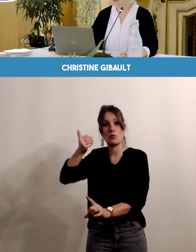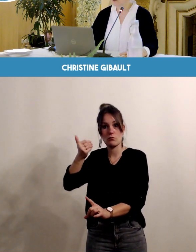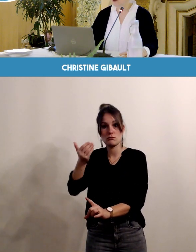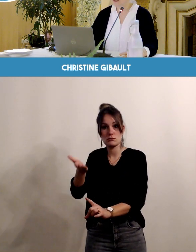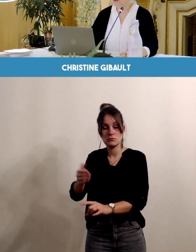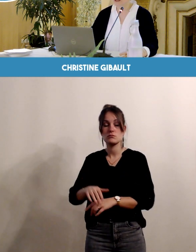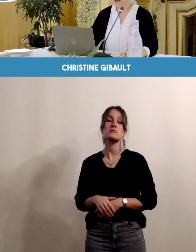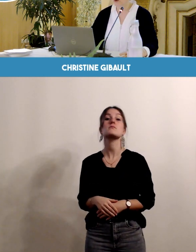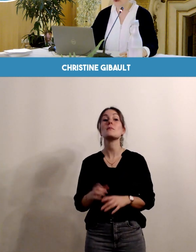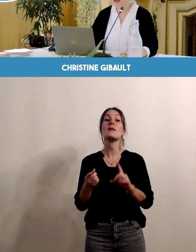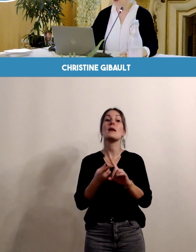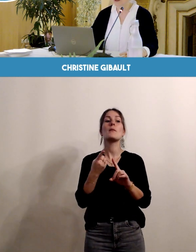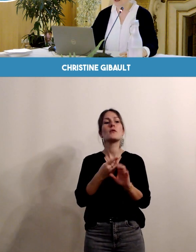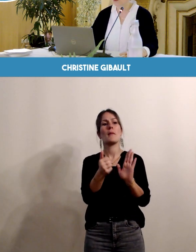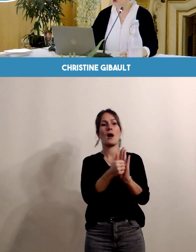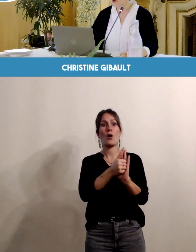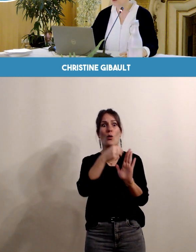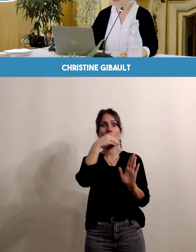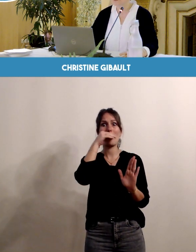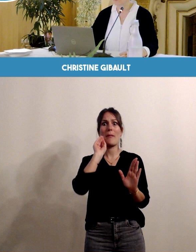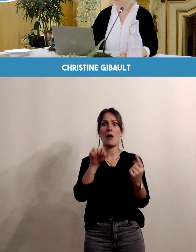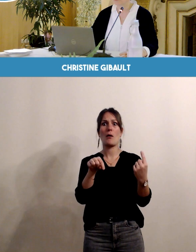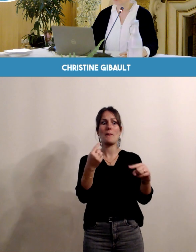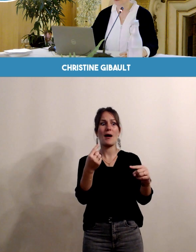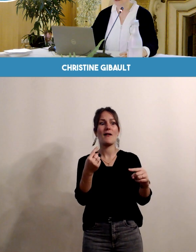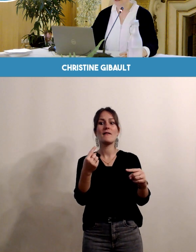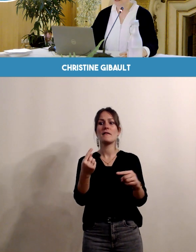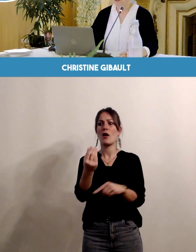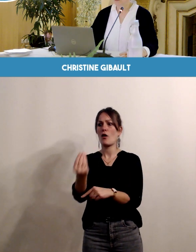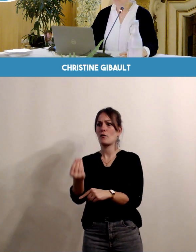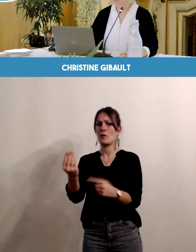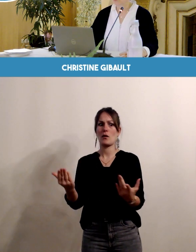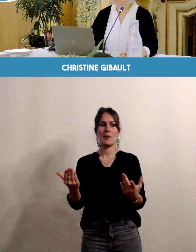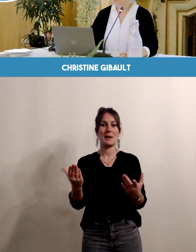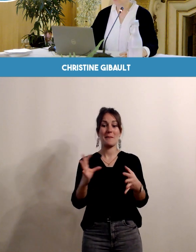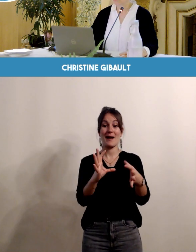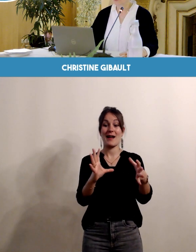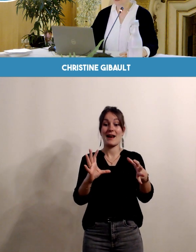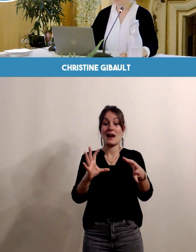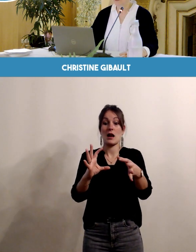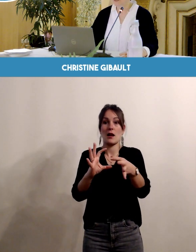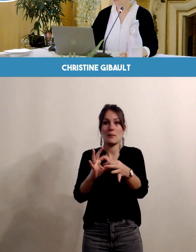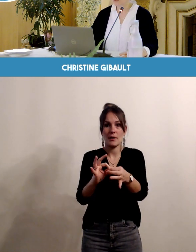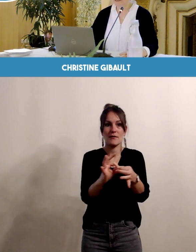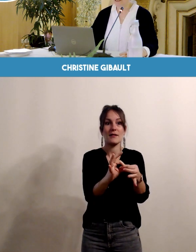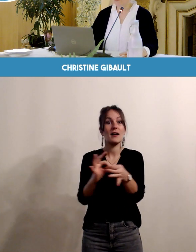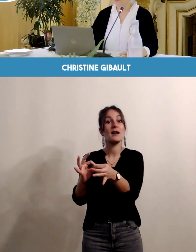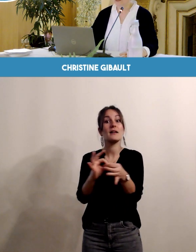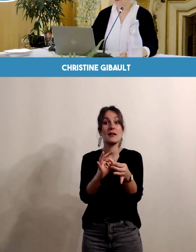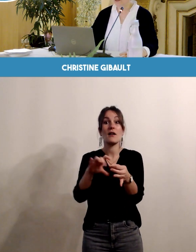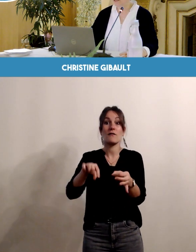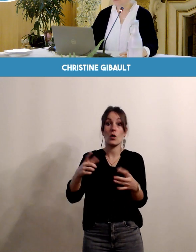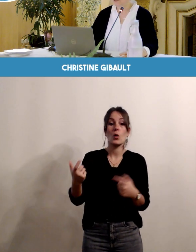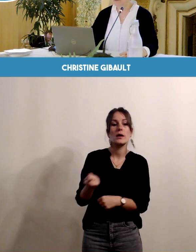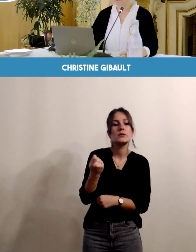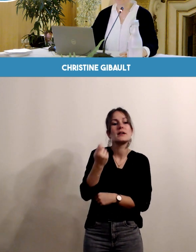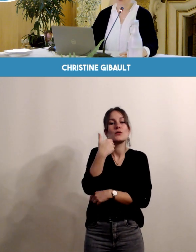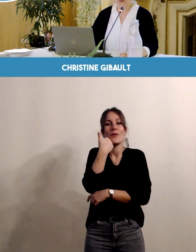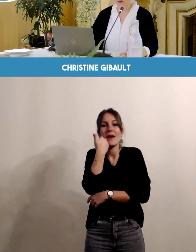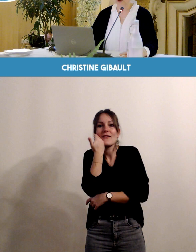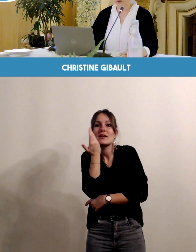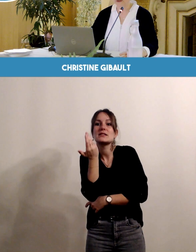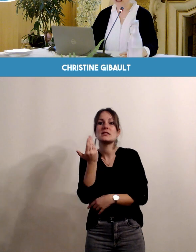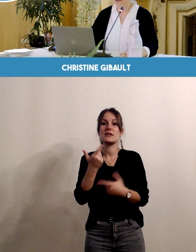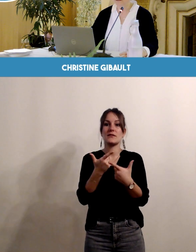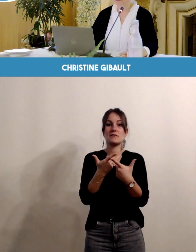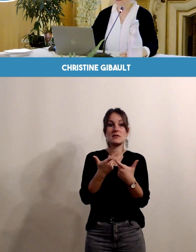des informations et des repères sur la construction des liens familiaux, sur des moyens éducatifs et affectifs qui permettent